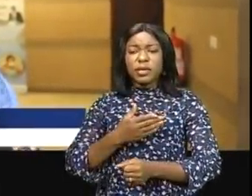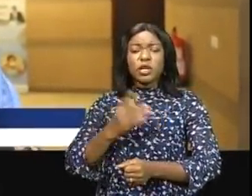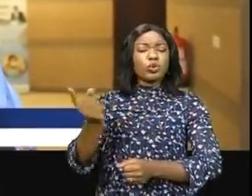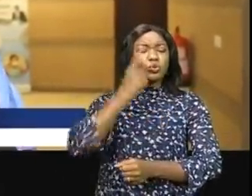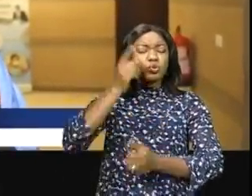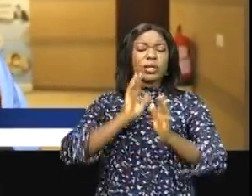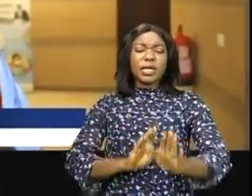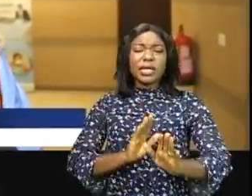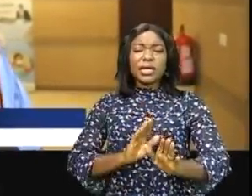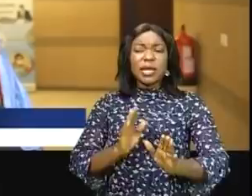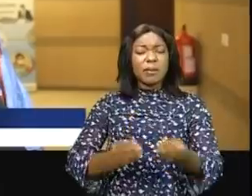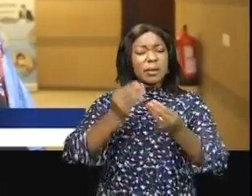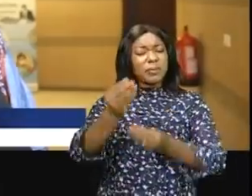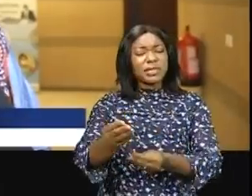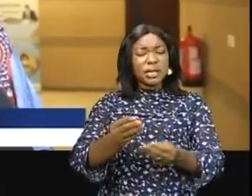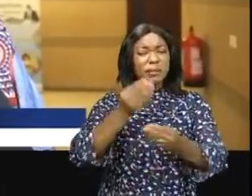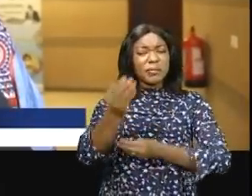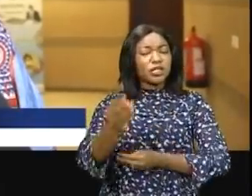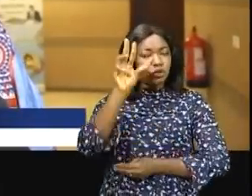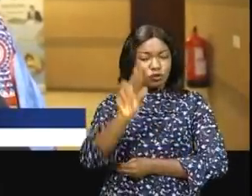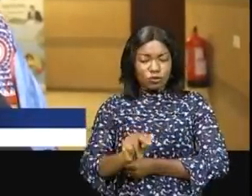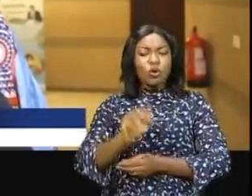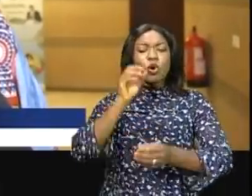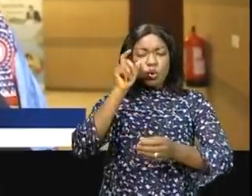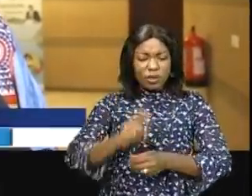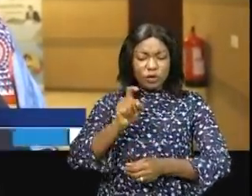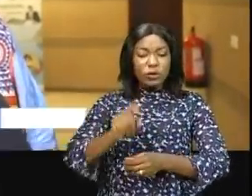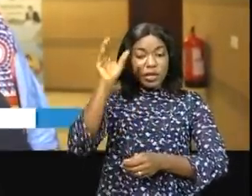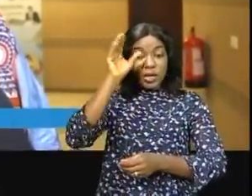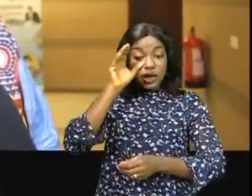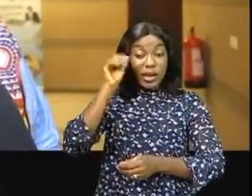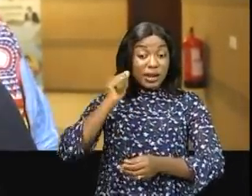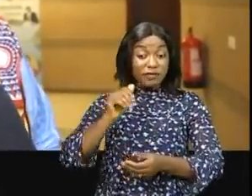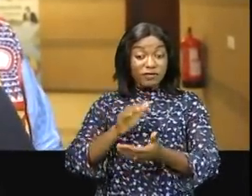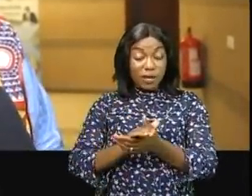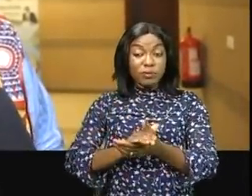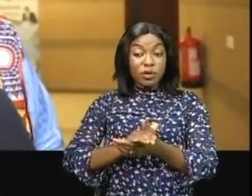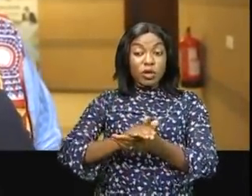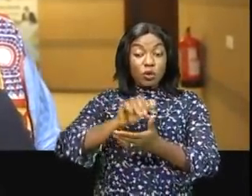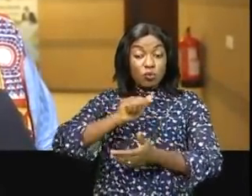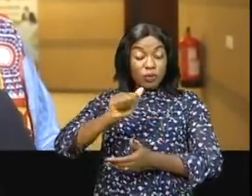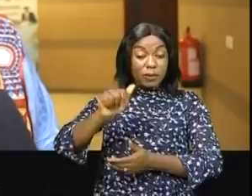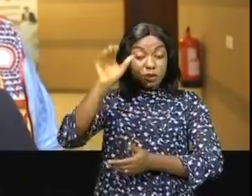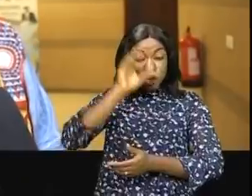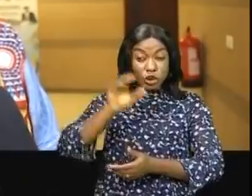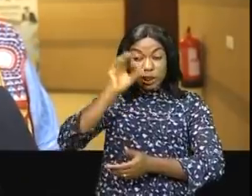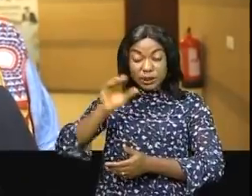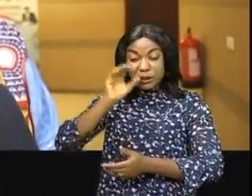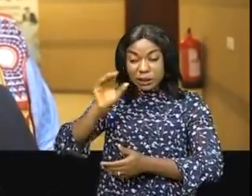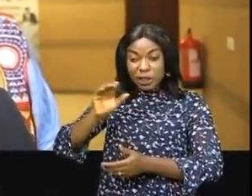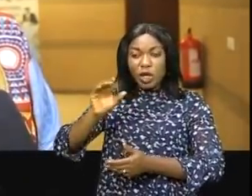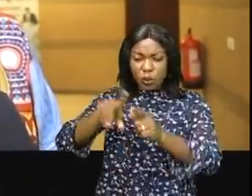comme on le dit toujours. La femme doit s'affirmer, chercher à prouver de quoi elle est capable, de faire prévaloir ses compétences